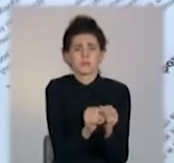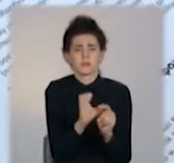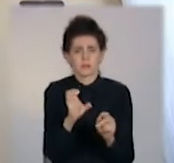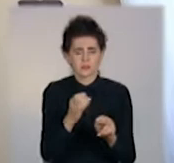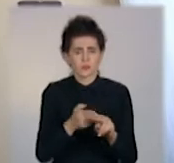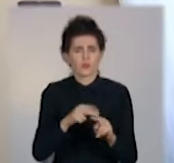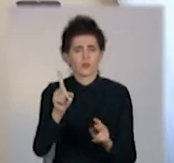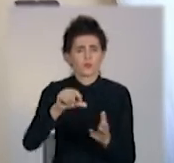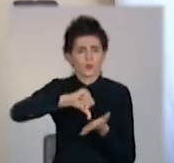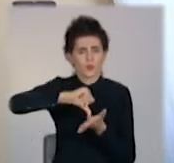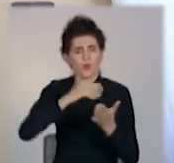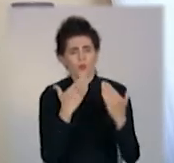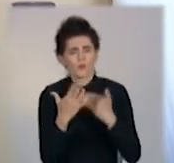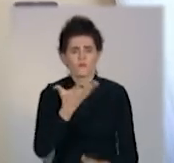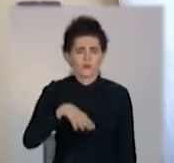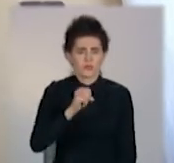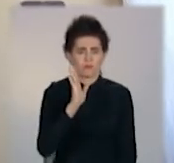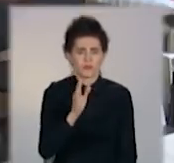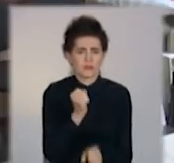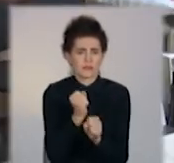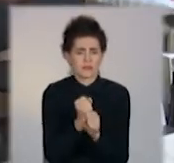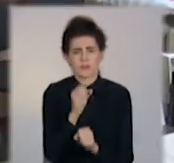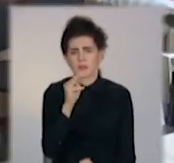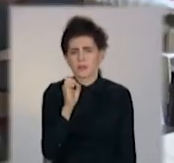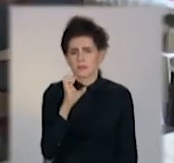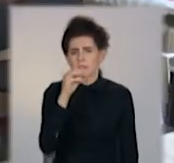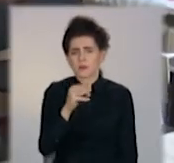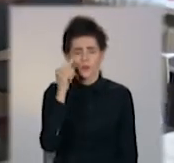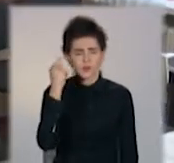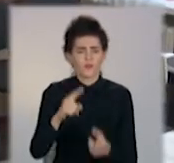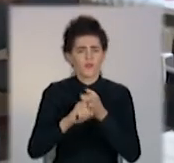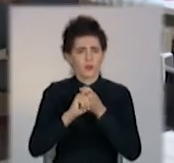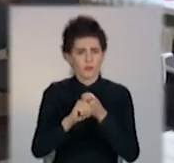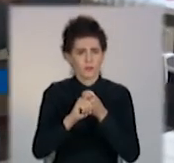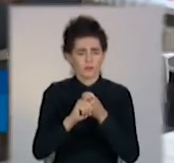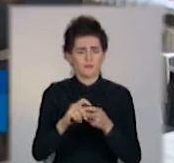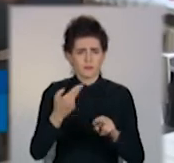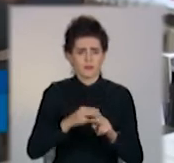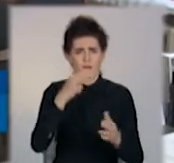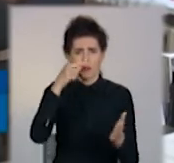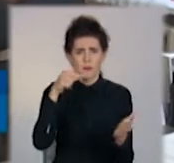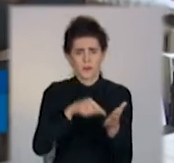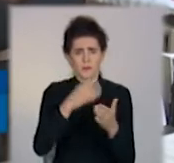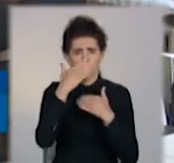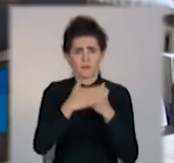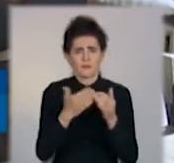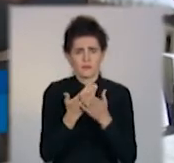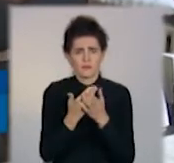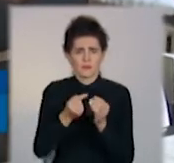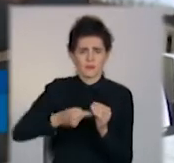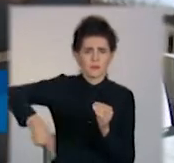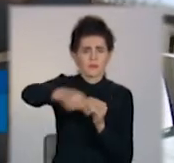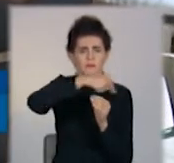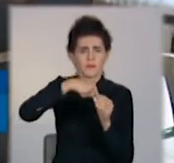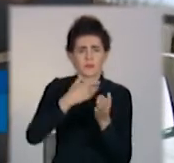Усім зроблять тест на коронавірус. Коли осіб відомо, воно становить понад 30 осіб. Робота з